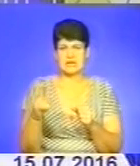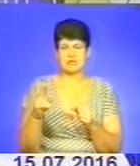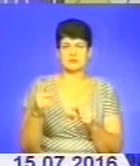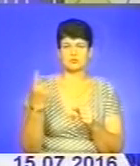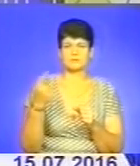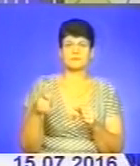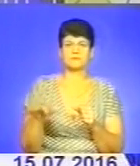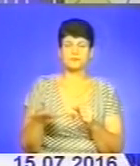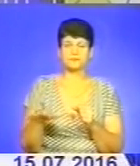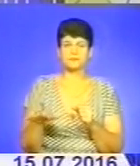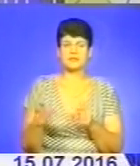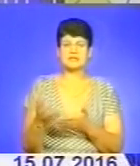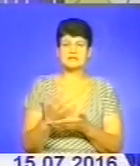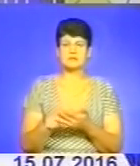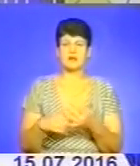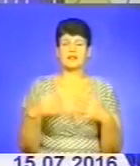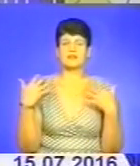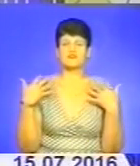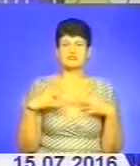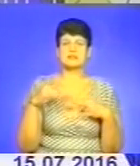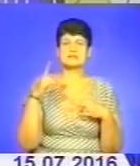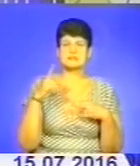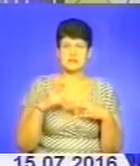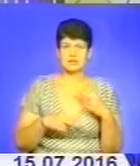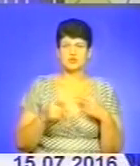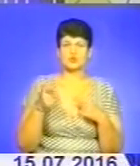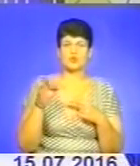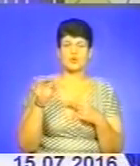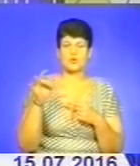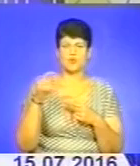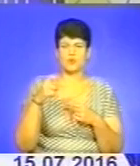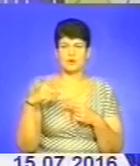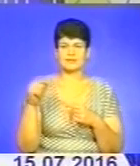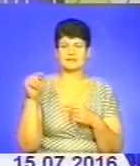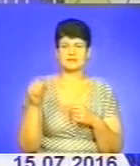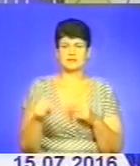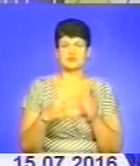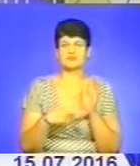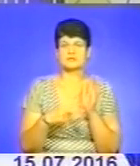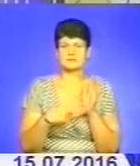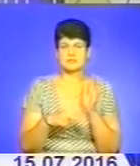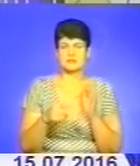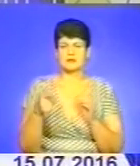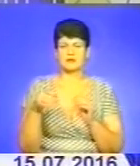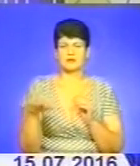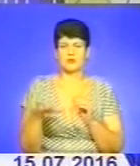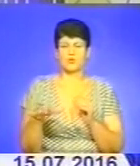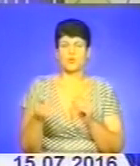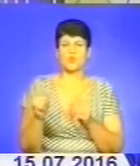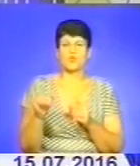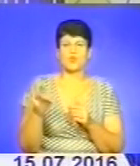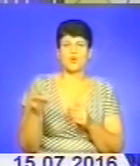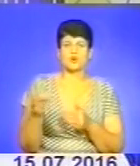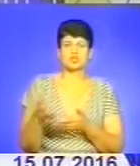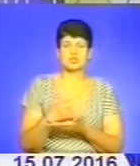фактично вже, може сьогодні завершують збір гороху, 1070 гектарів. Урожайність гороху склала в